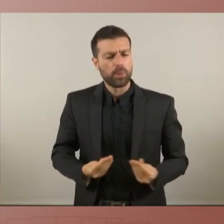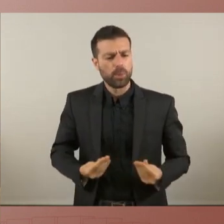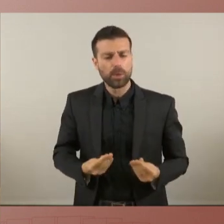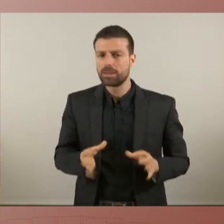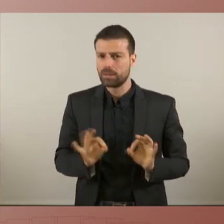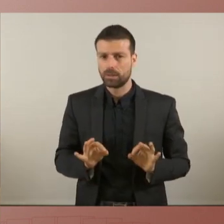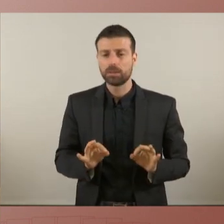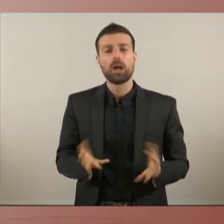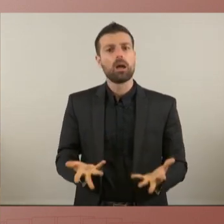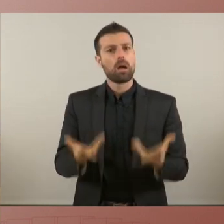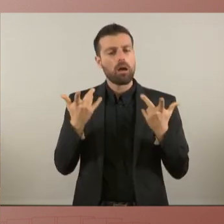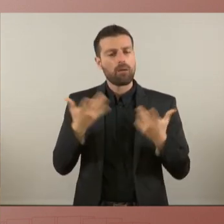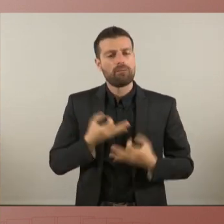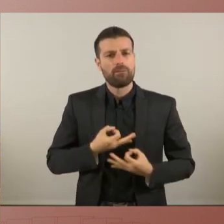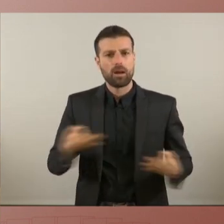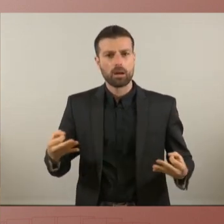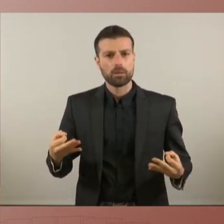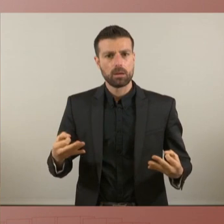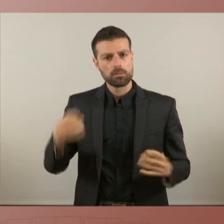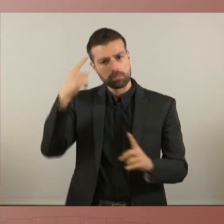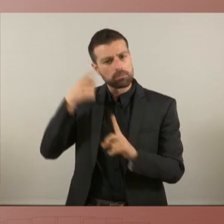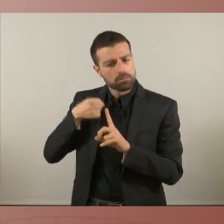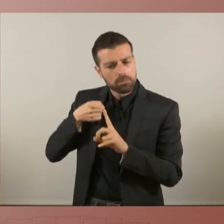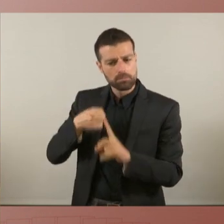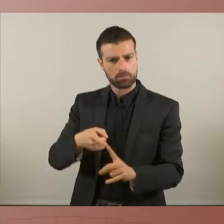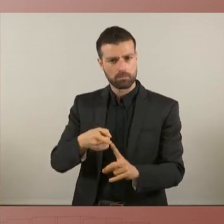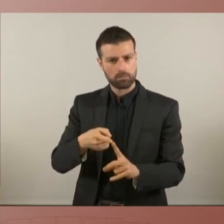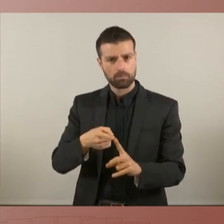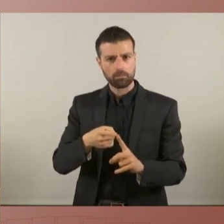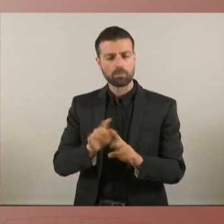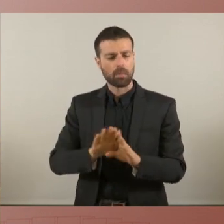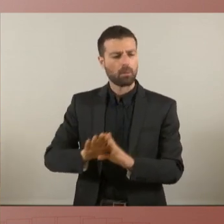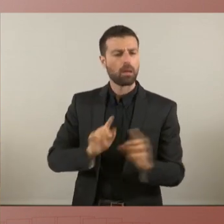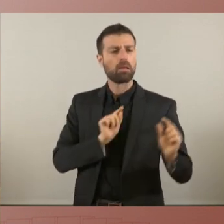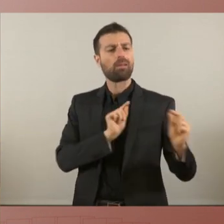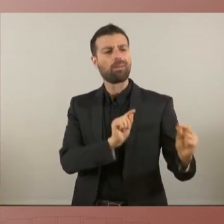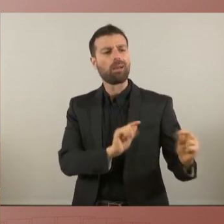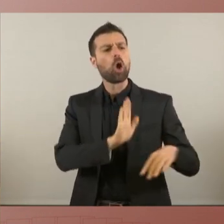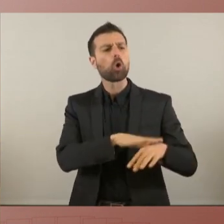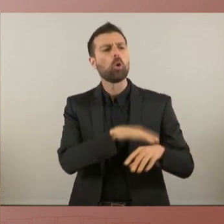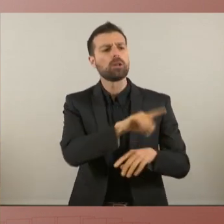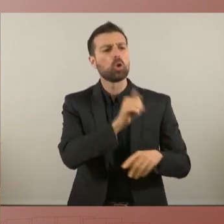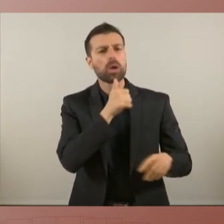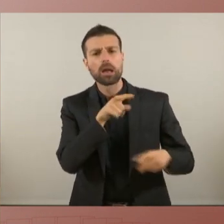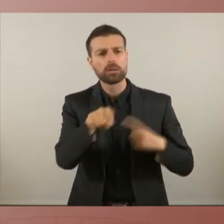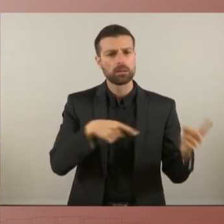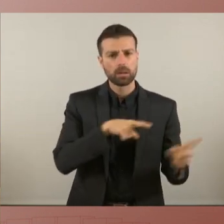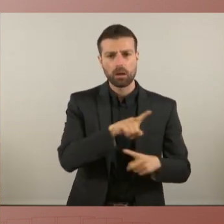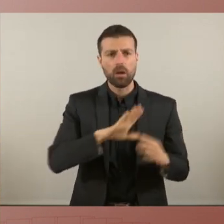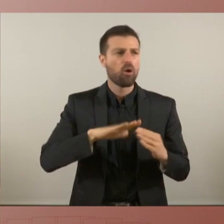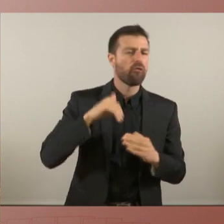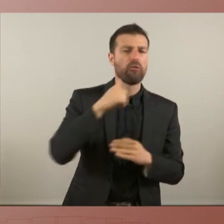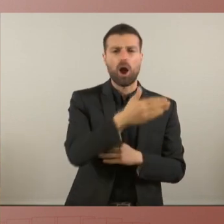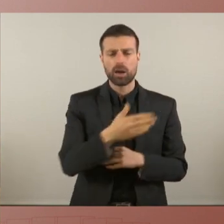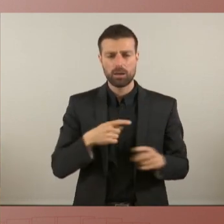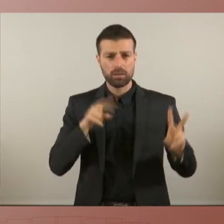ni contundència en la picabaralla per buscar culpables fora dels